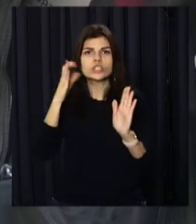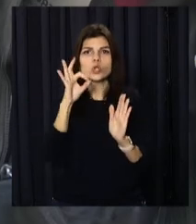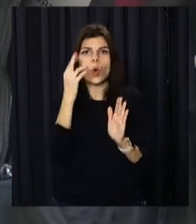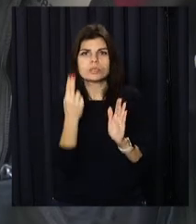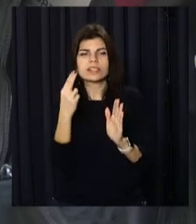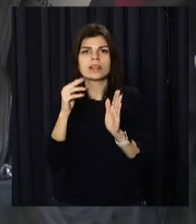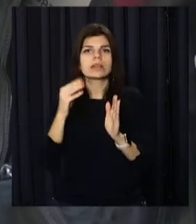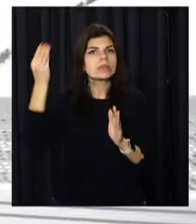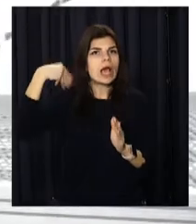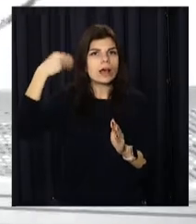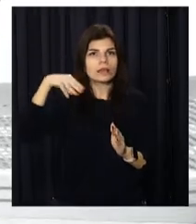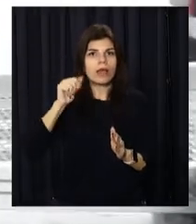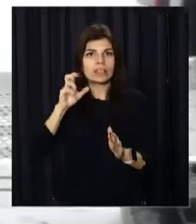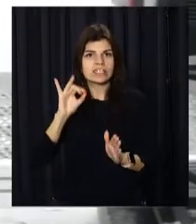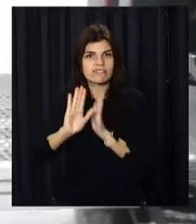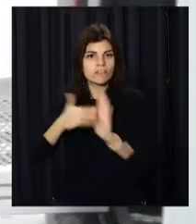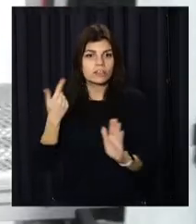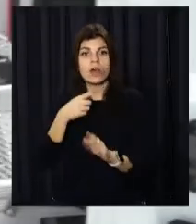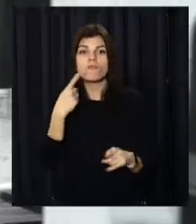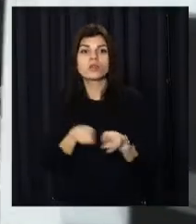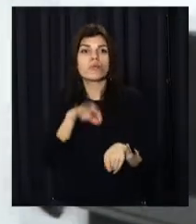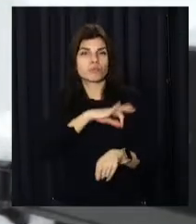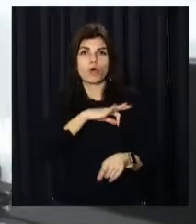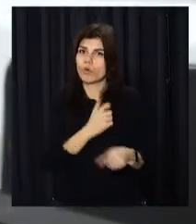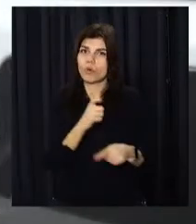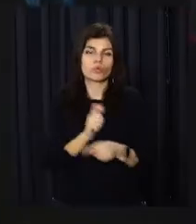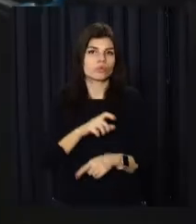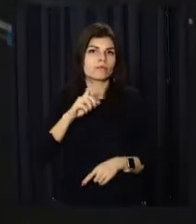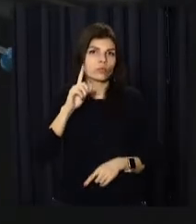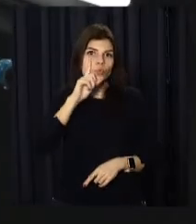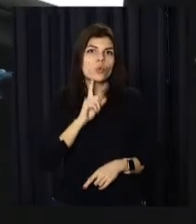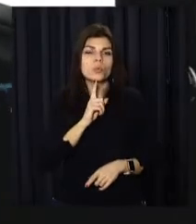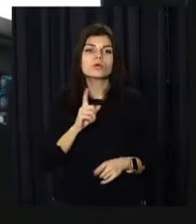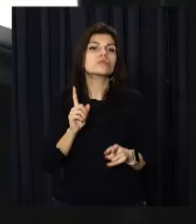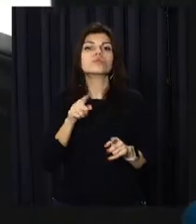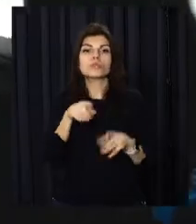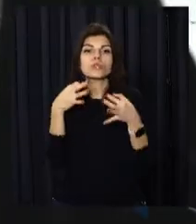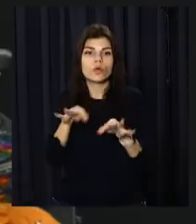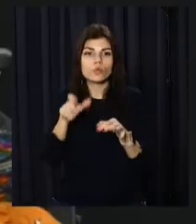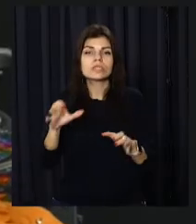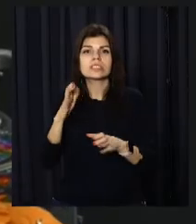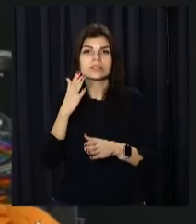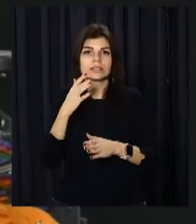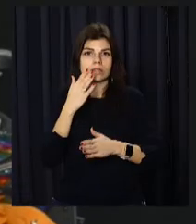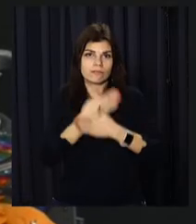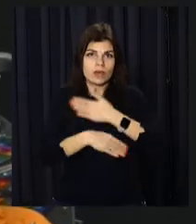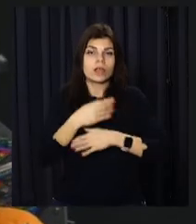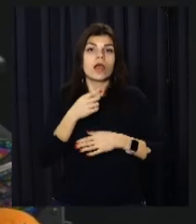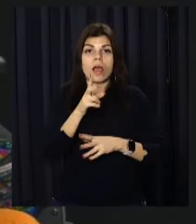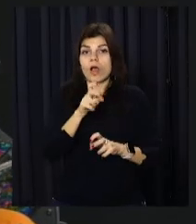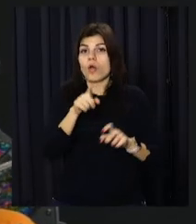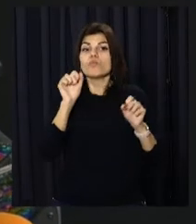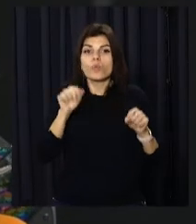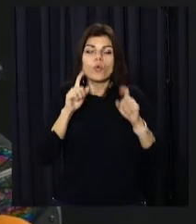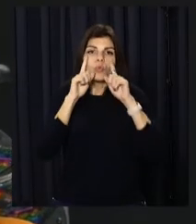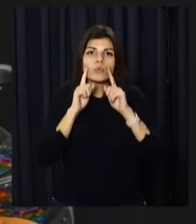центрі соціальної допомоги кажуть, послуга користується великим попитом. Оскільки дозволяє людям з інвалідністю без перешкод і